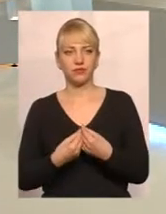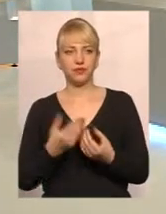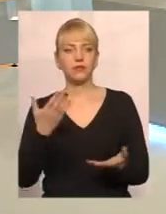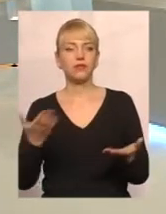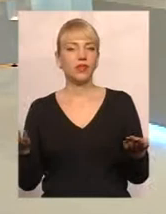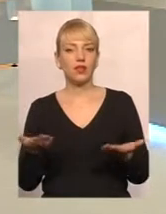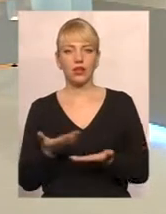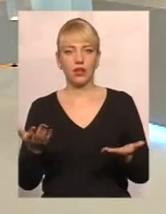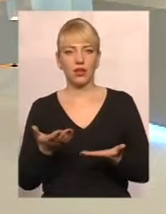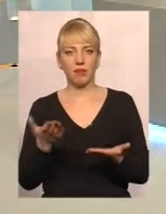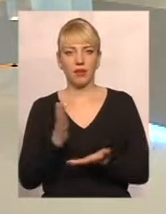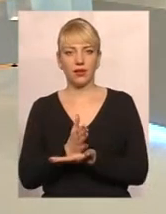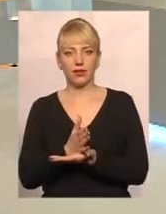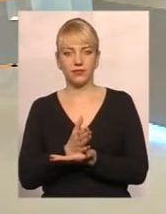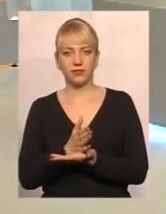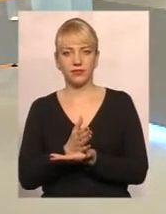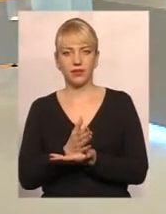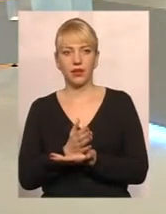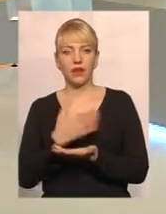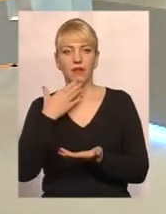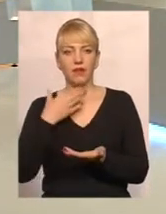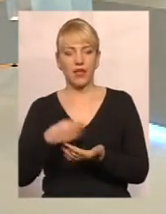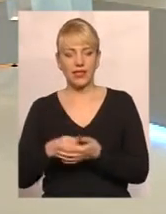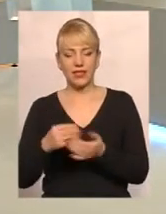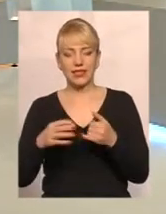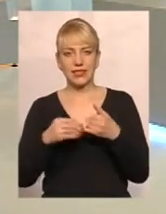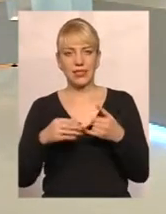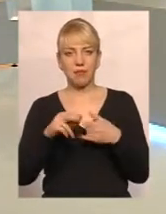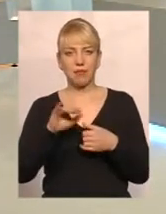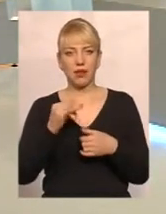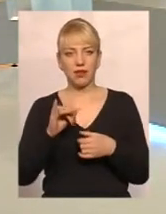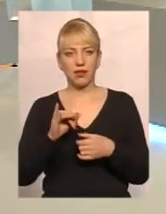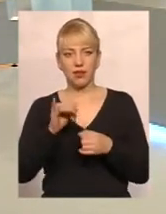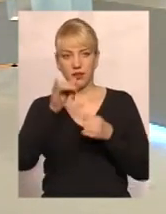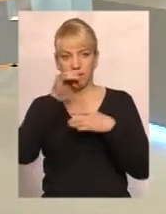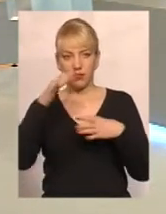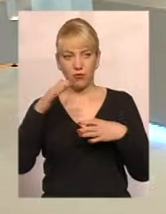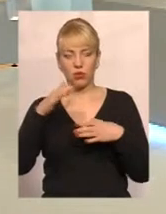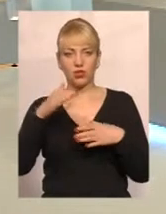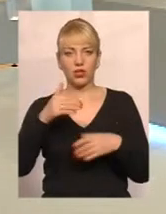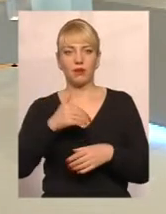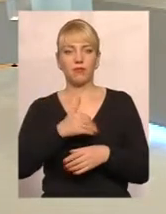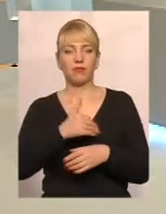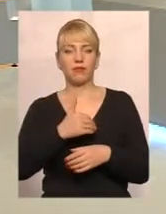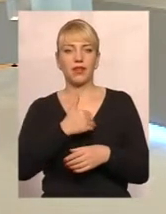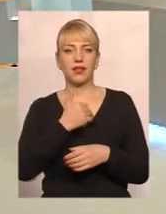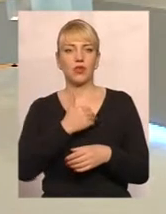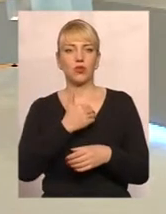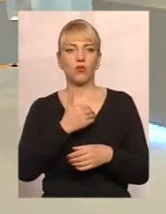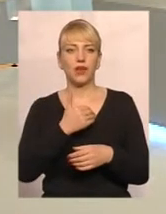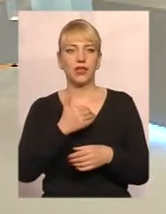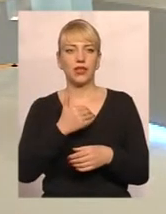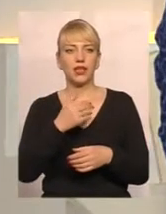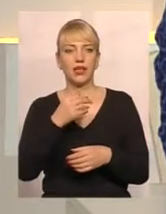яка має власності земельний пай, не може претендувати на субсидію. Чи так це?